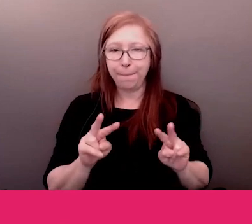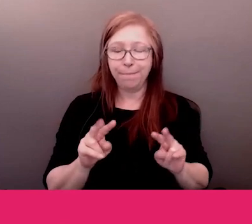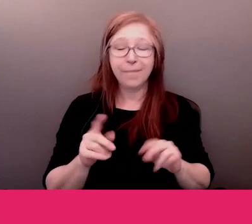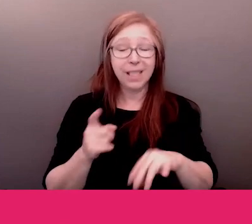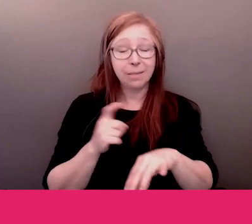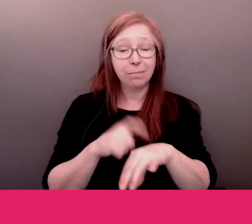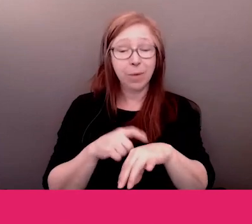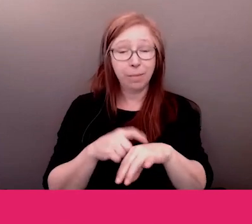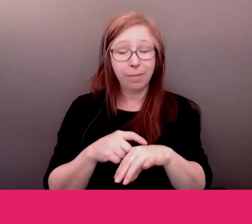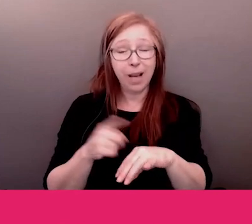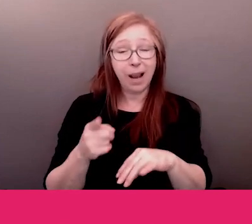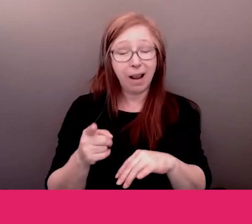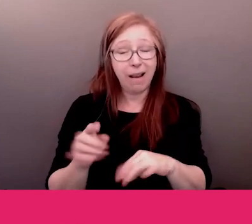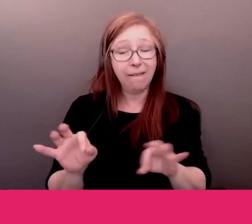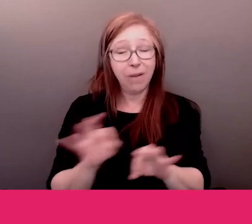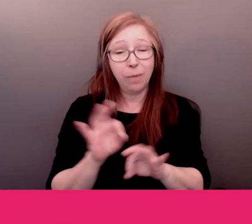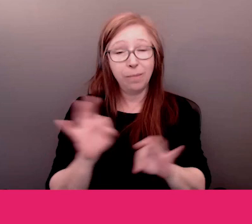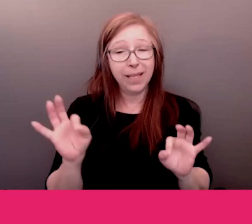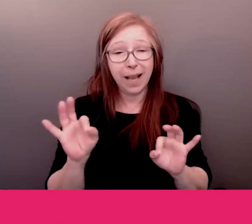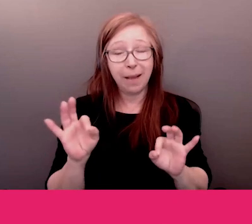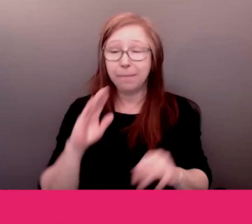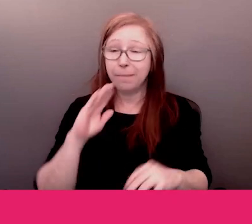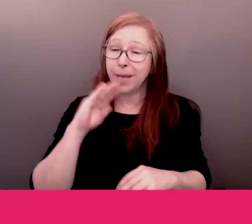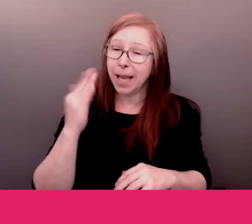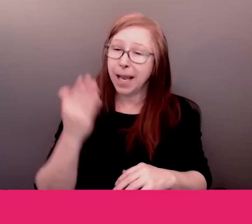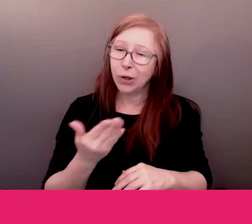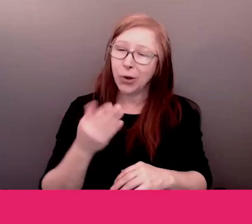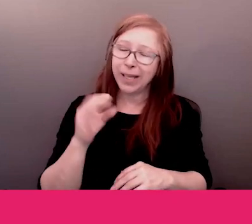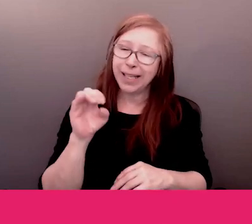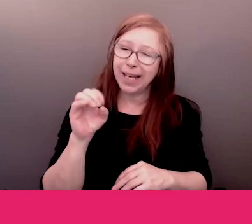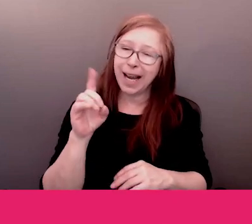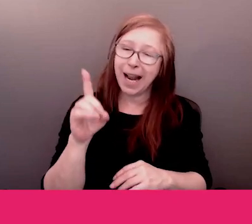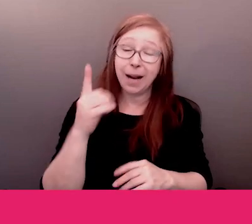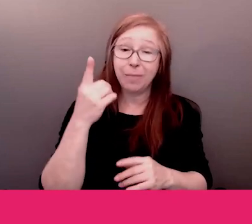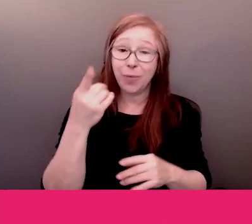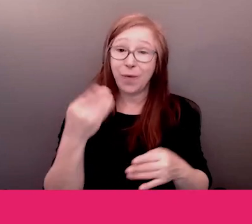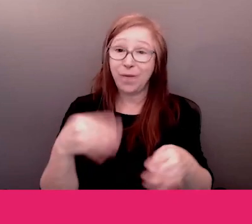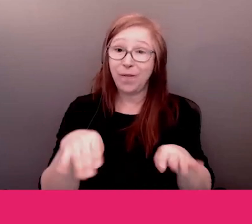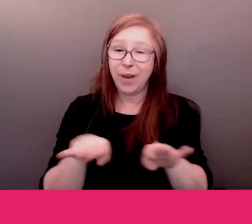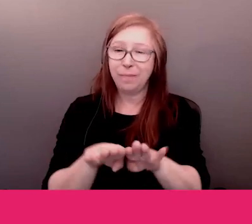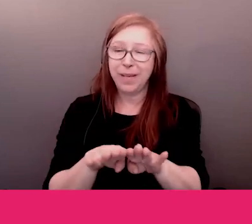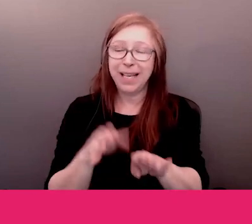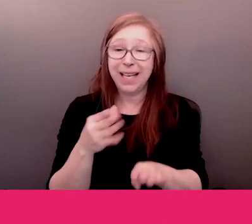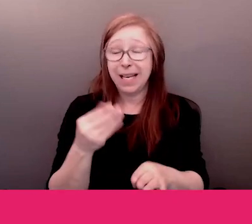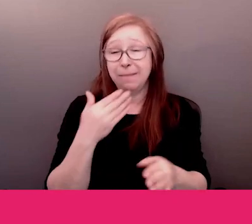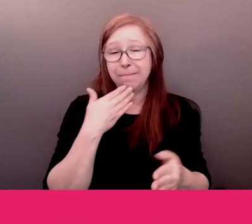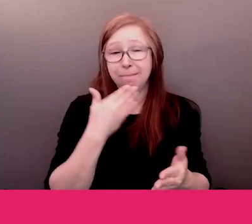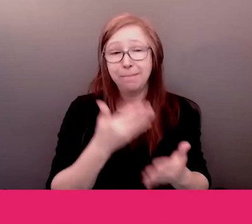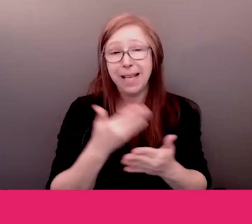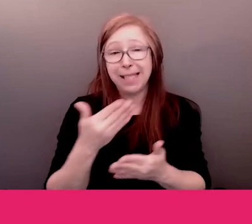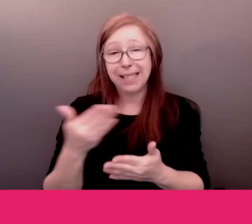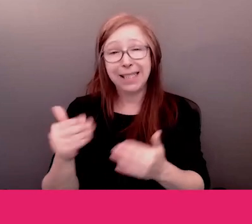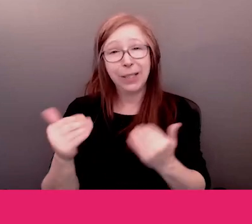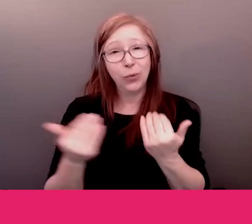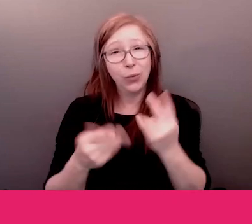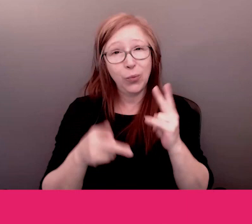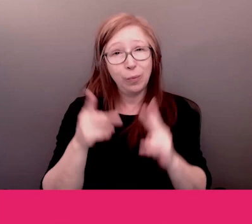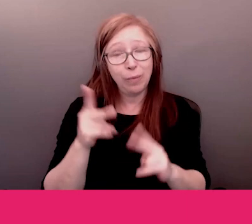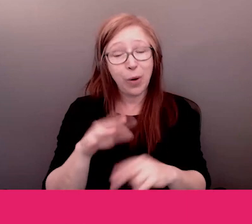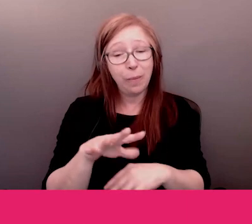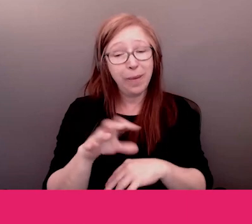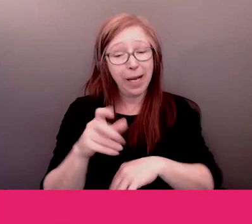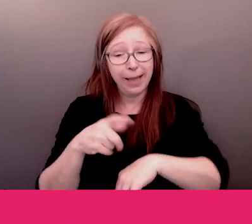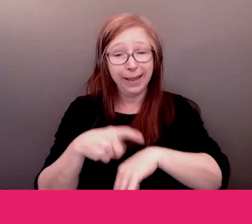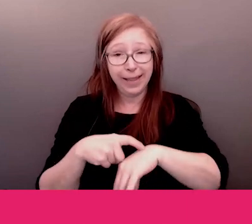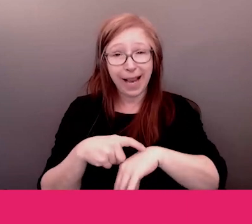séances intéressantes aujourd'hui un petit rappel le soutien est